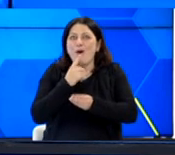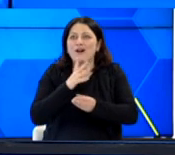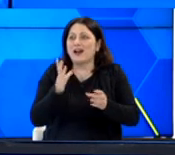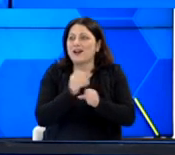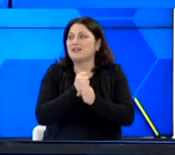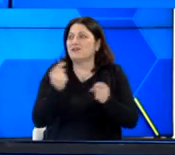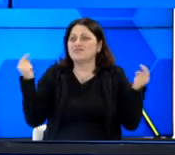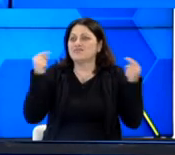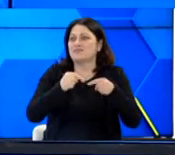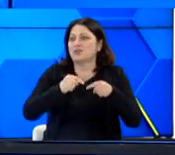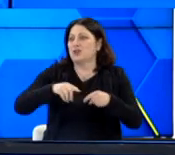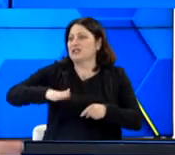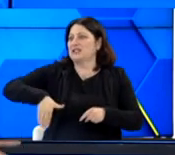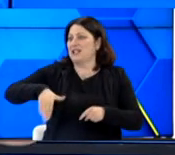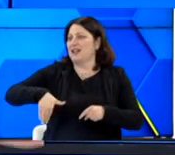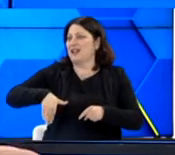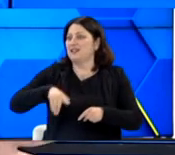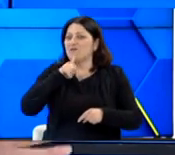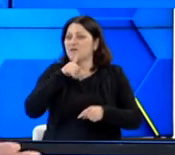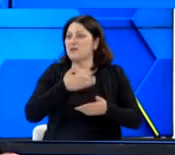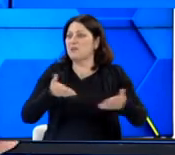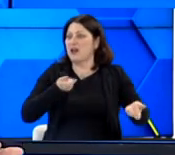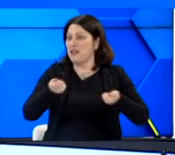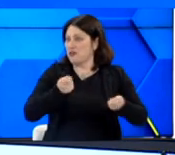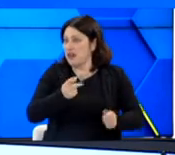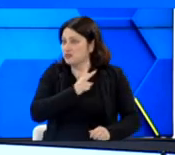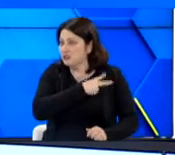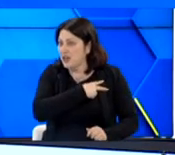εδώ στην Κρήτη με αυτή την αθλητική διοργάνωση.